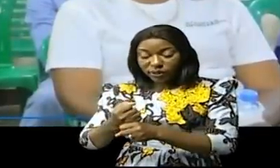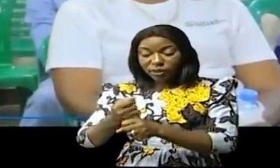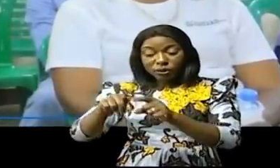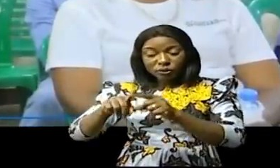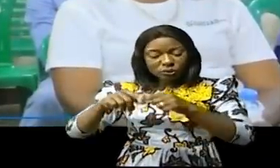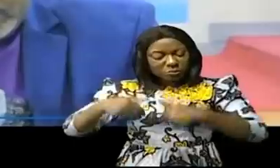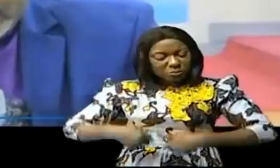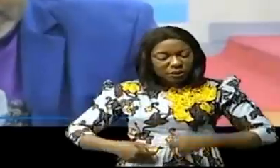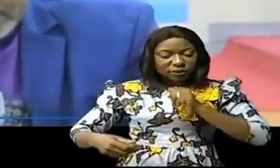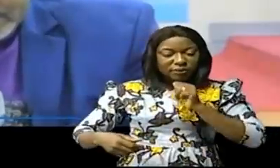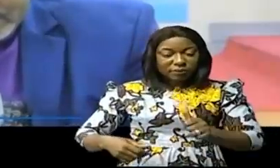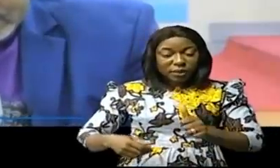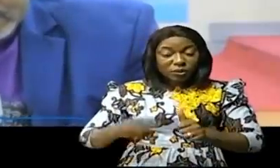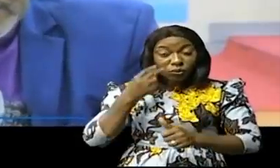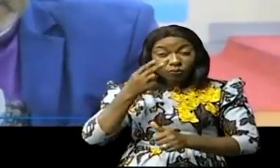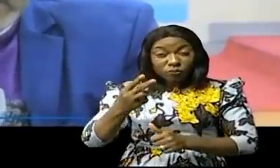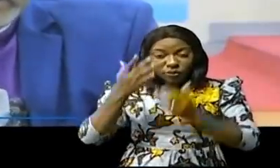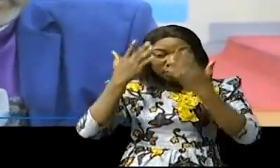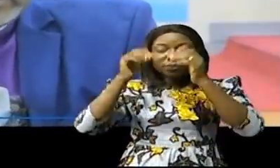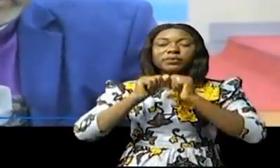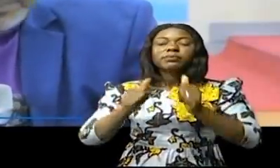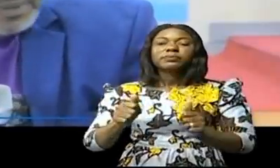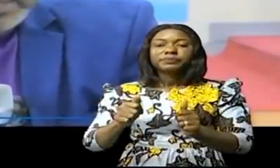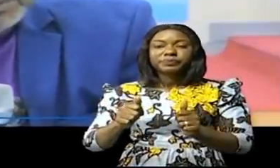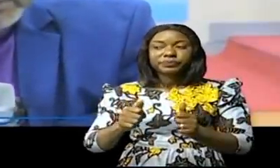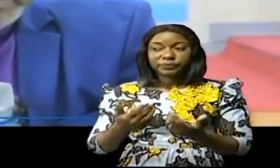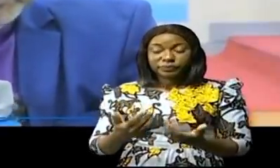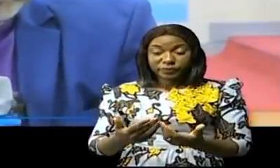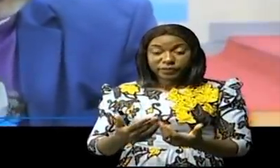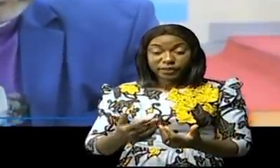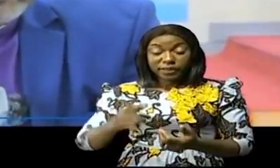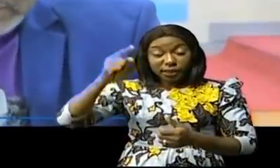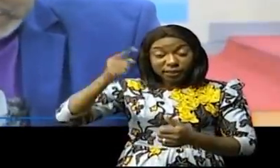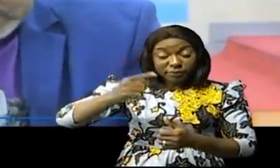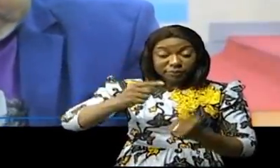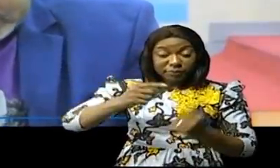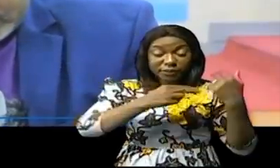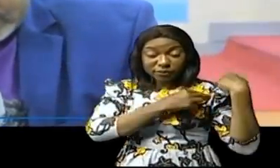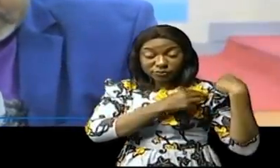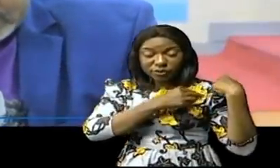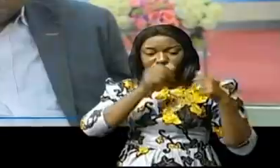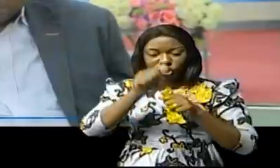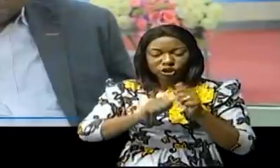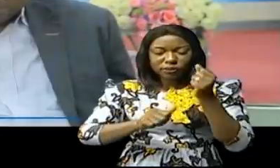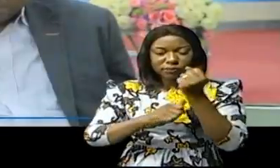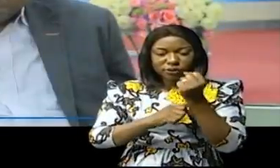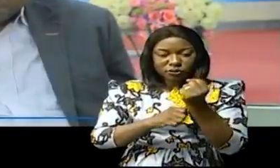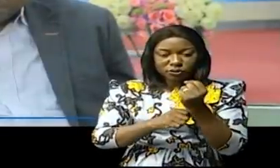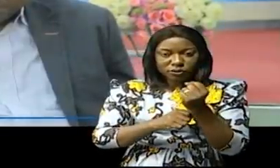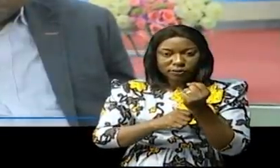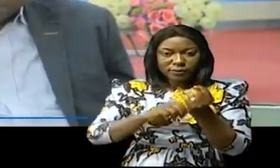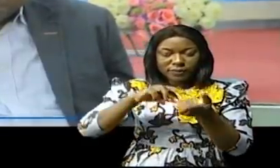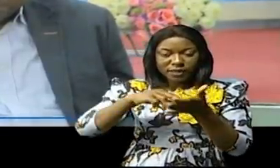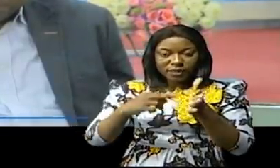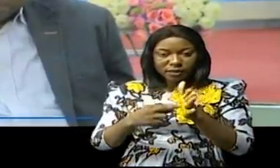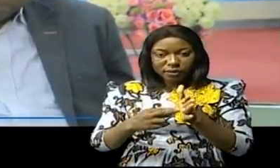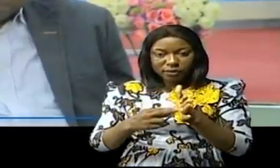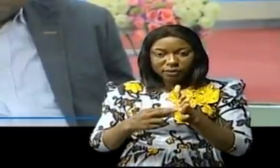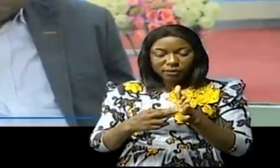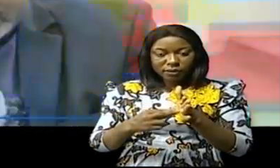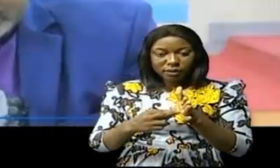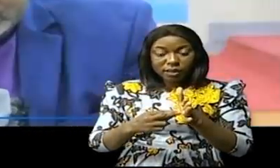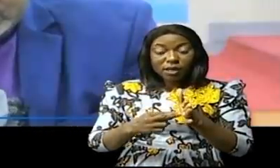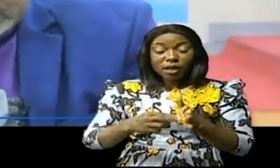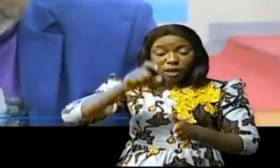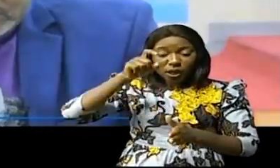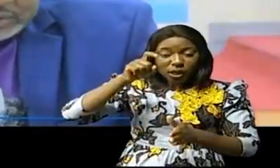ce ne verra jamais le Seigneur, a-t-il indiqué. La première responsabilité civile de chaque citoyen consiste, à notre essence, à